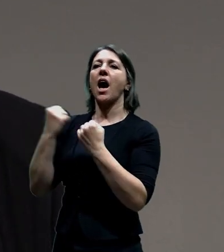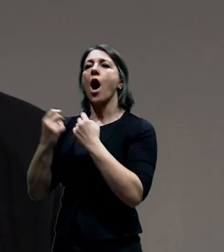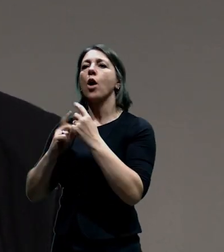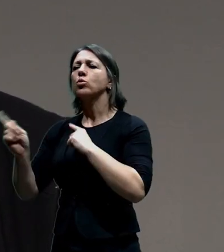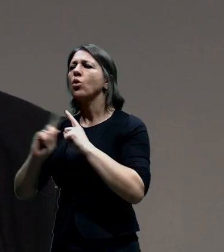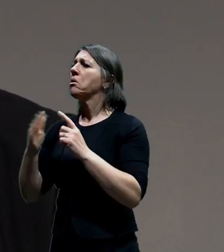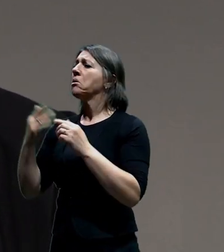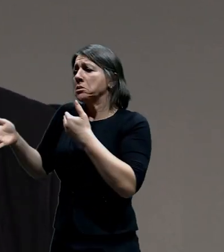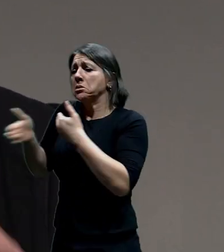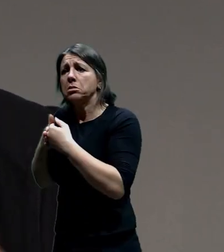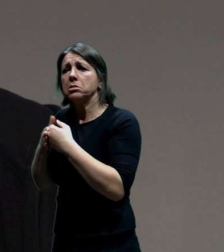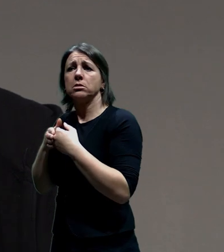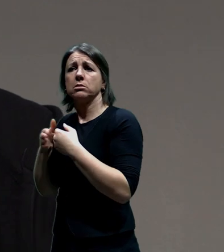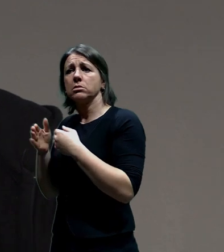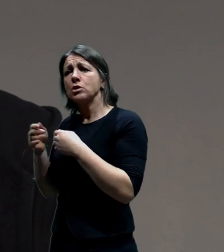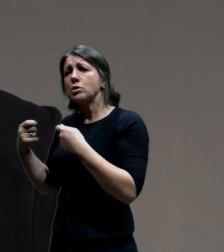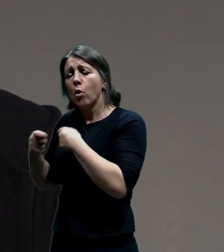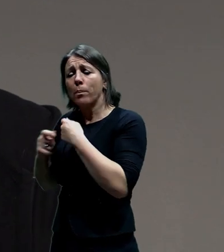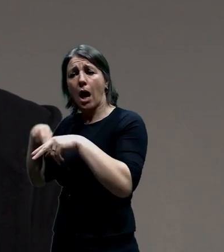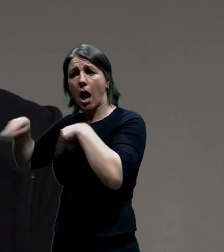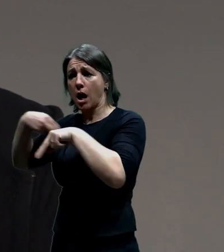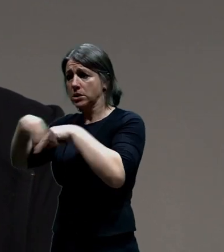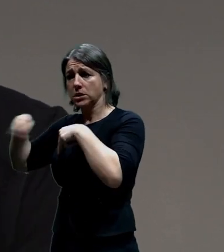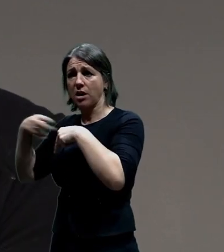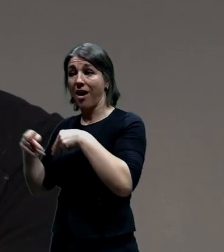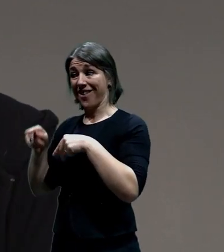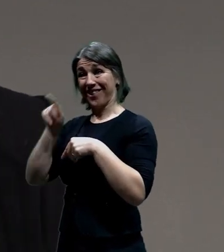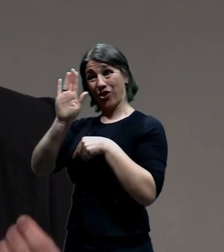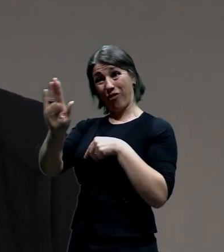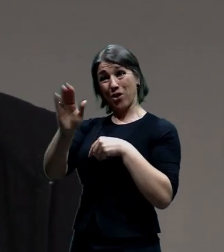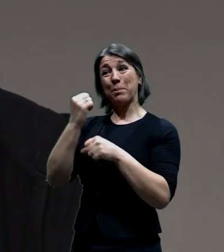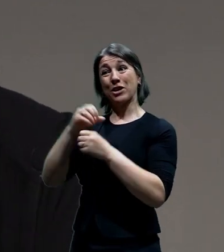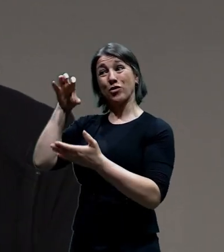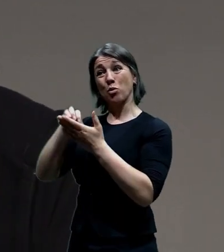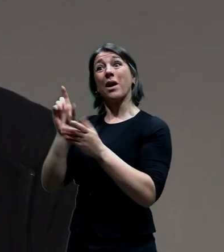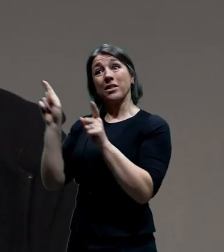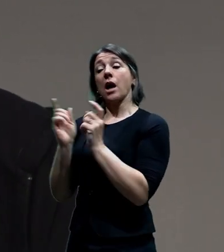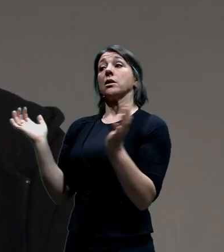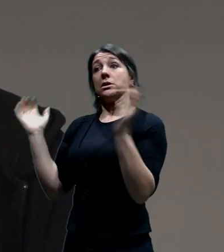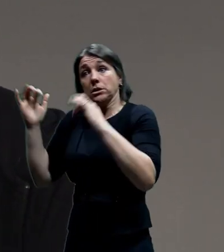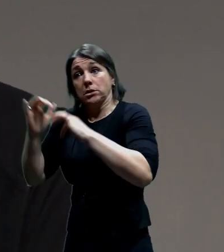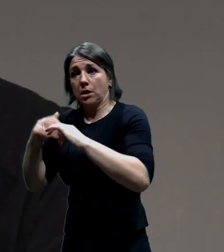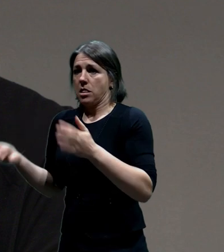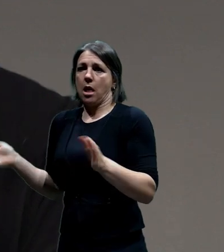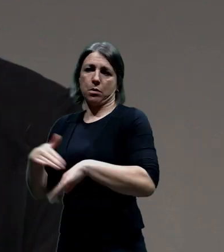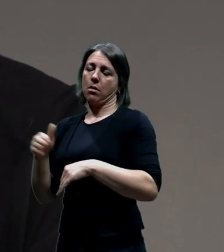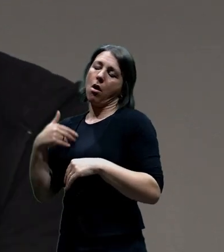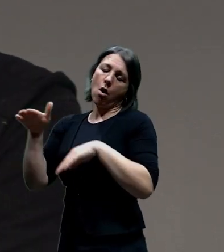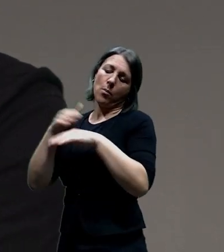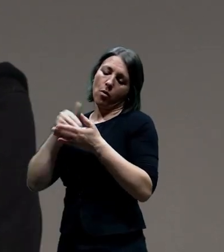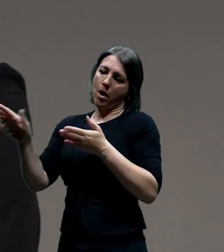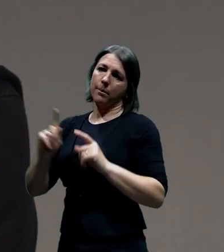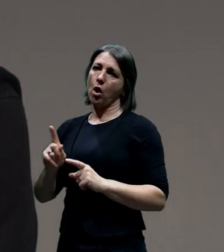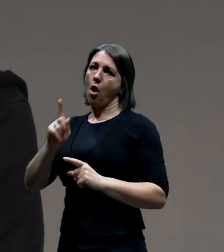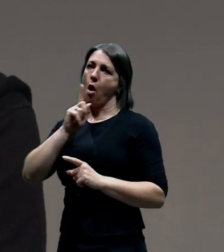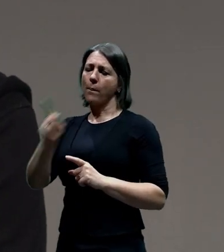nakrátko. To prostě nebyl způsob, jakým byla tady práce vlastní pracovní skupině řešená. Promiňte, to byla opravdu, to byla